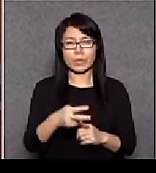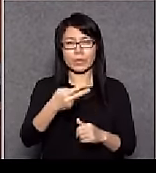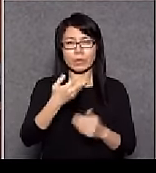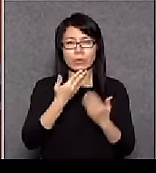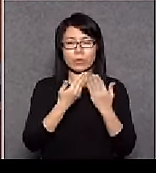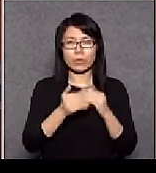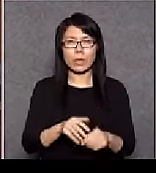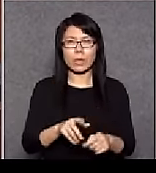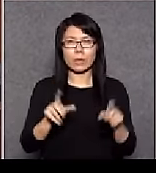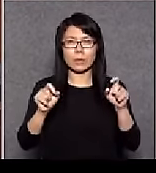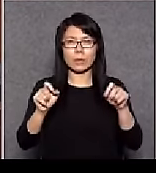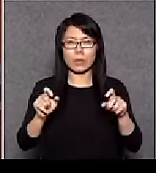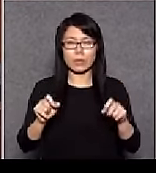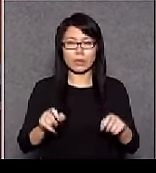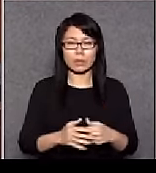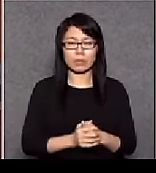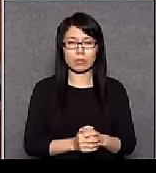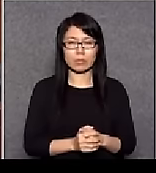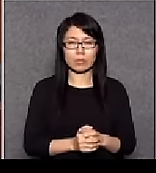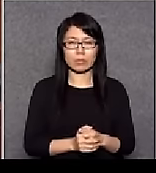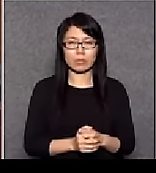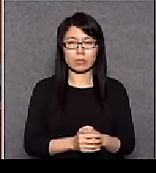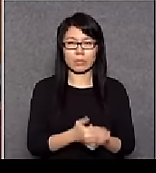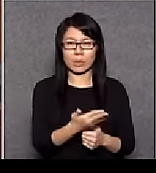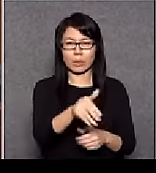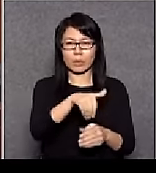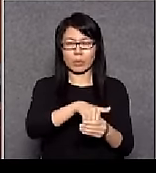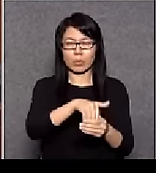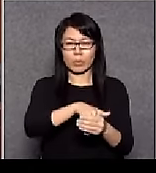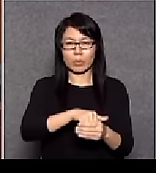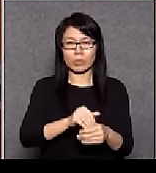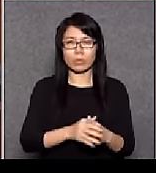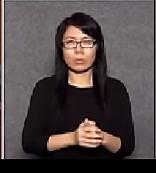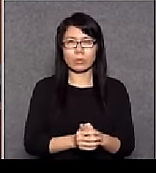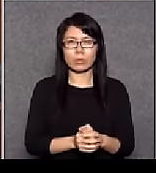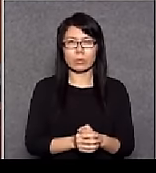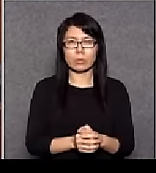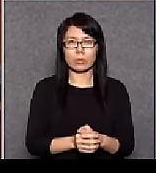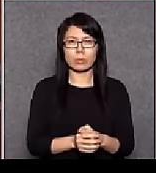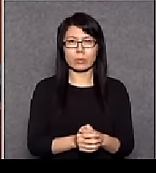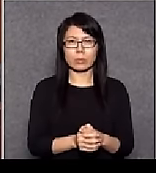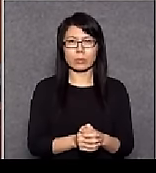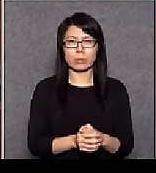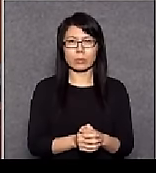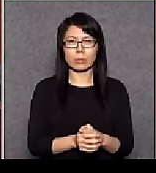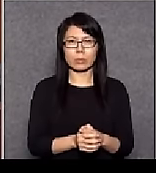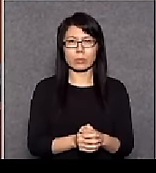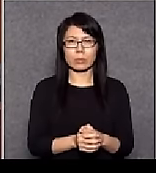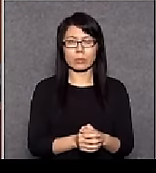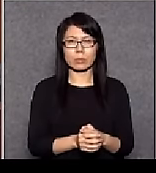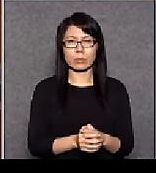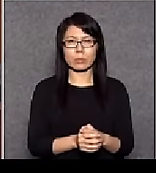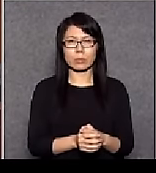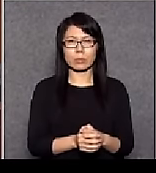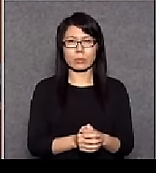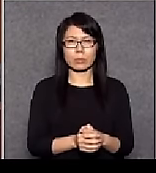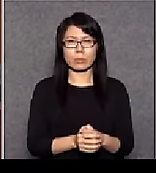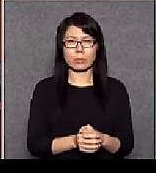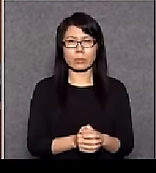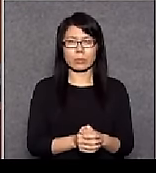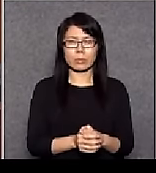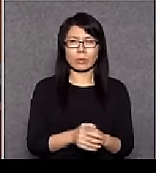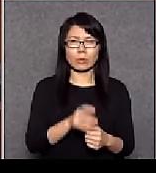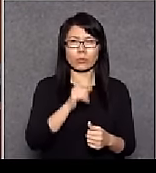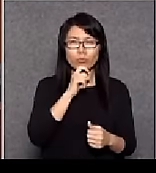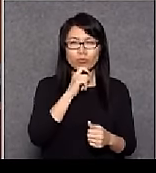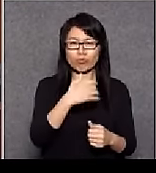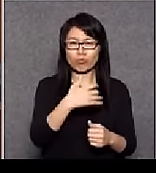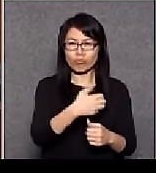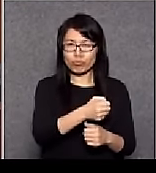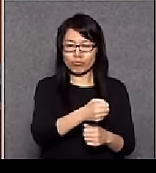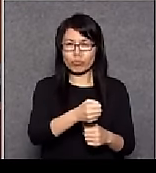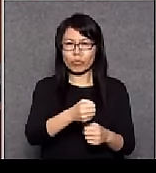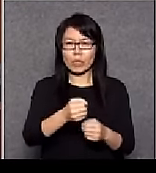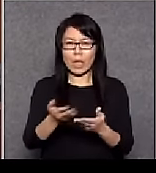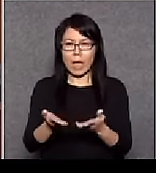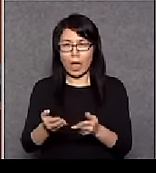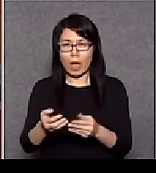解釋你們的投票即是只嚇我都答了吧